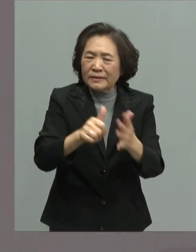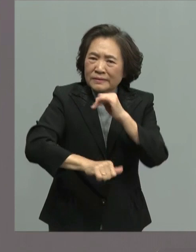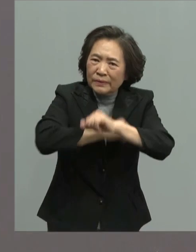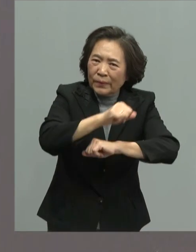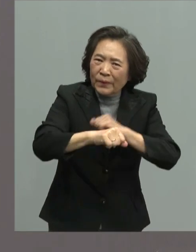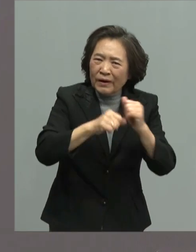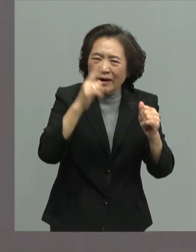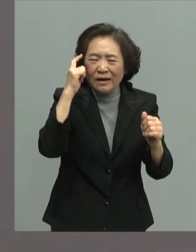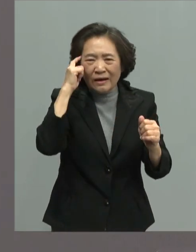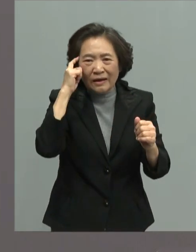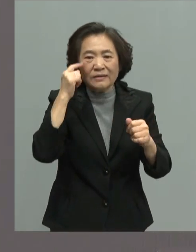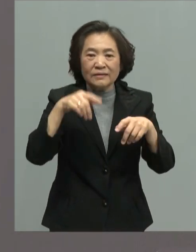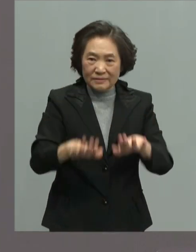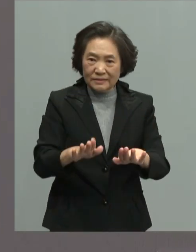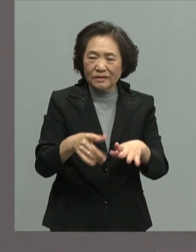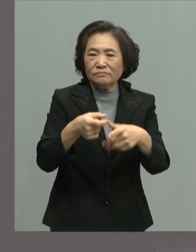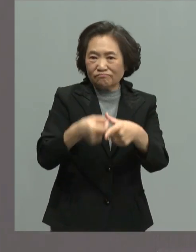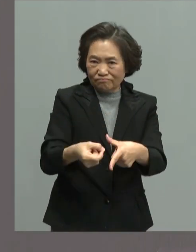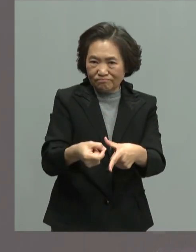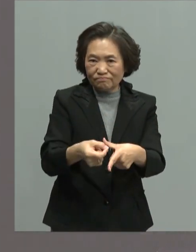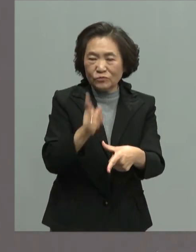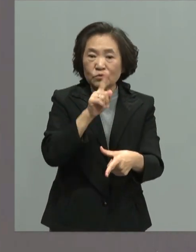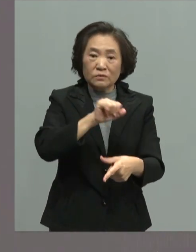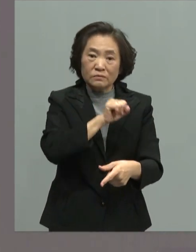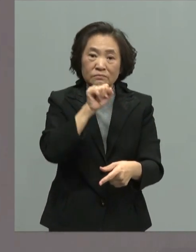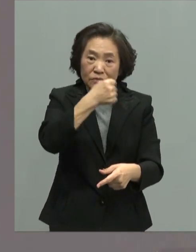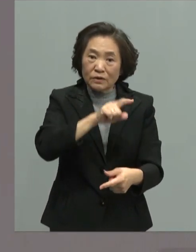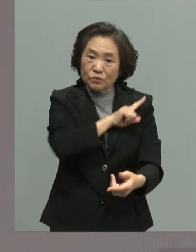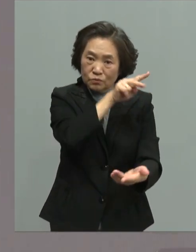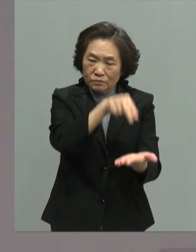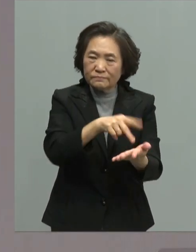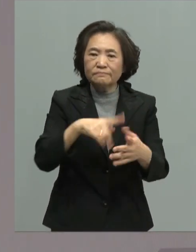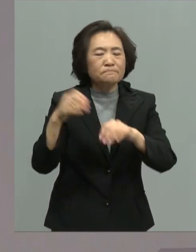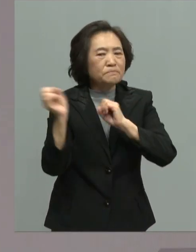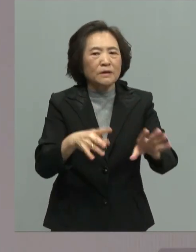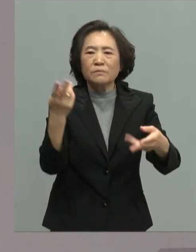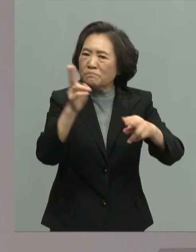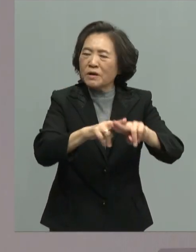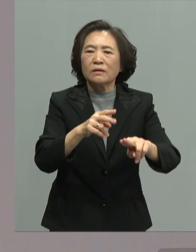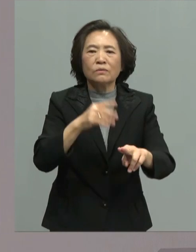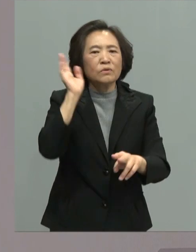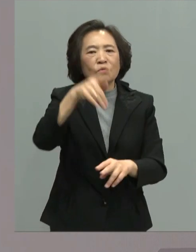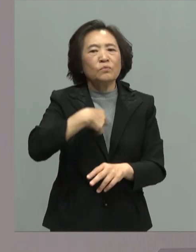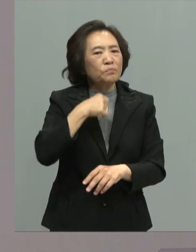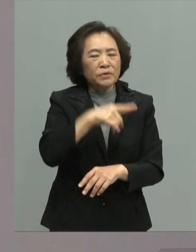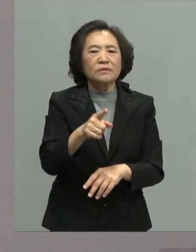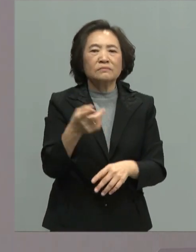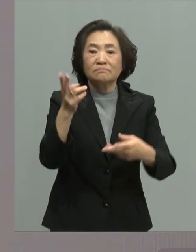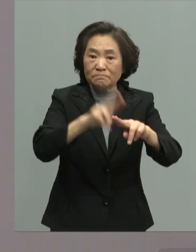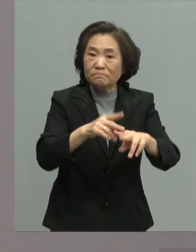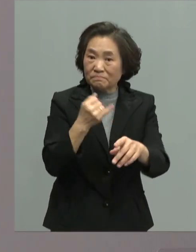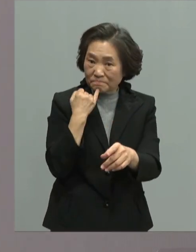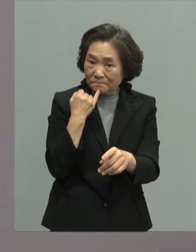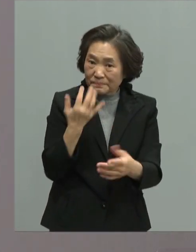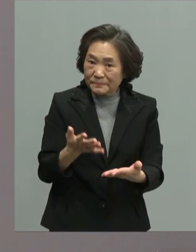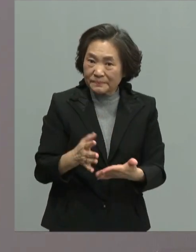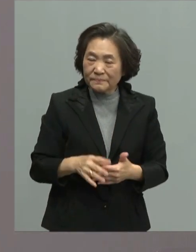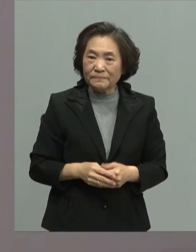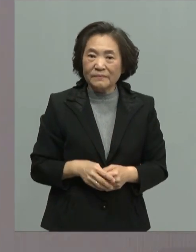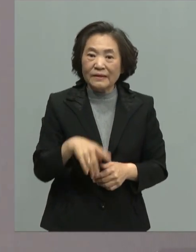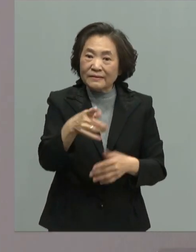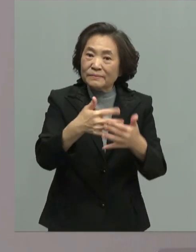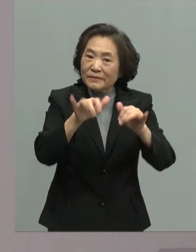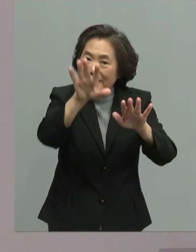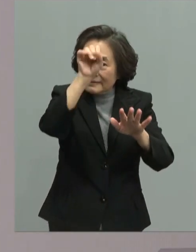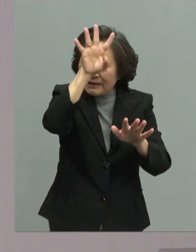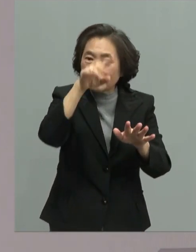公开放弃你的台独指章吗耐先生你是民进